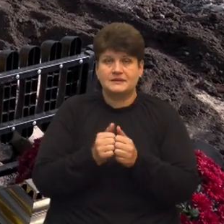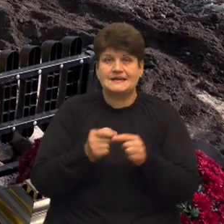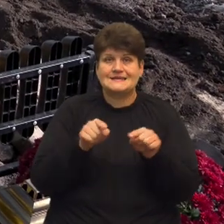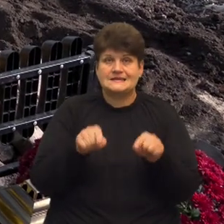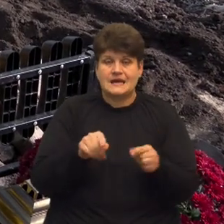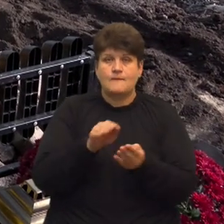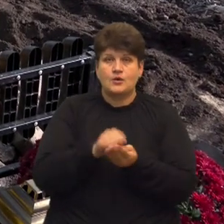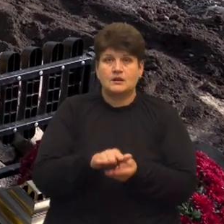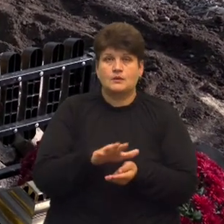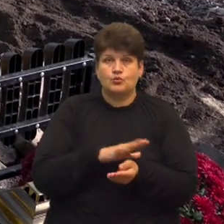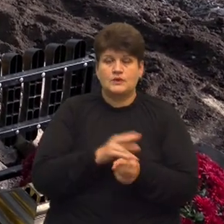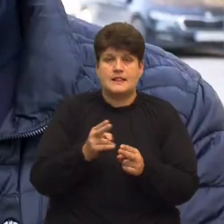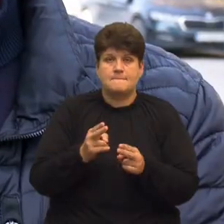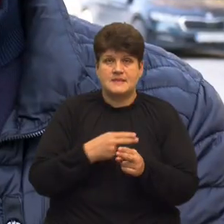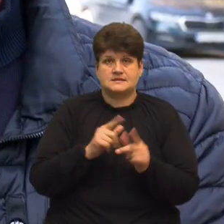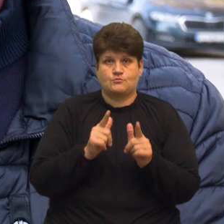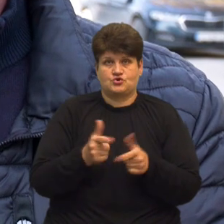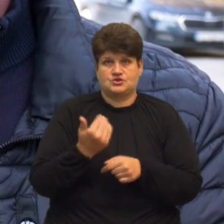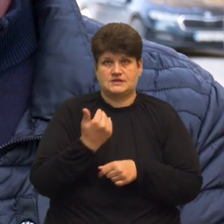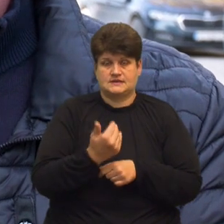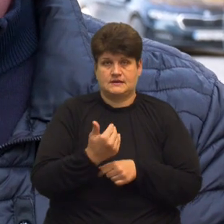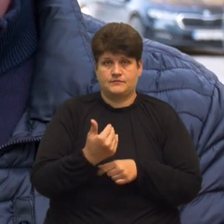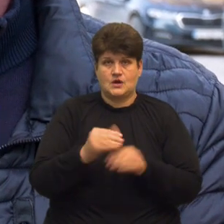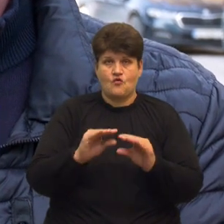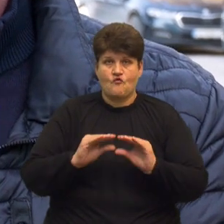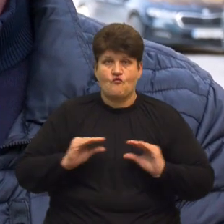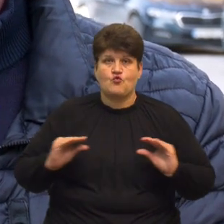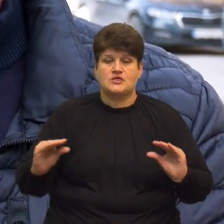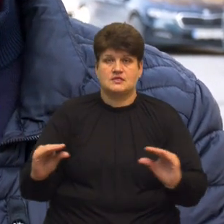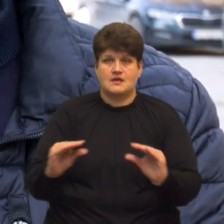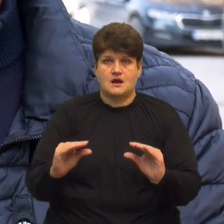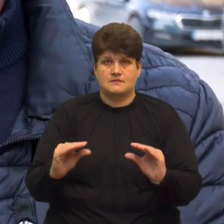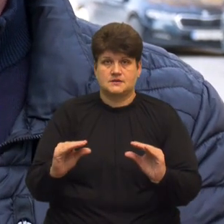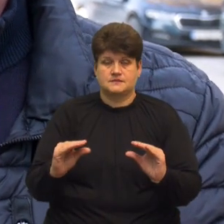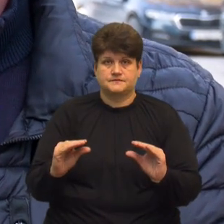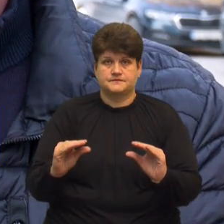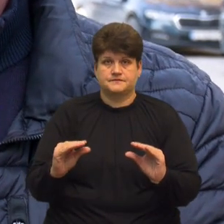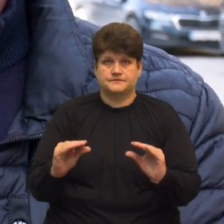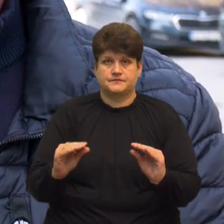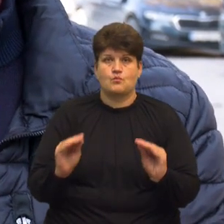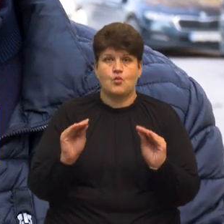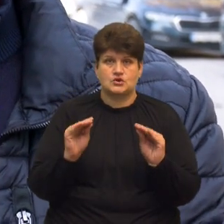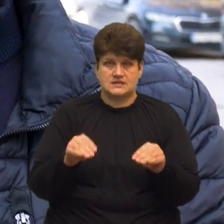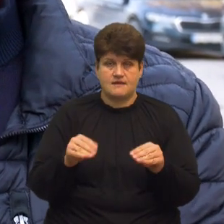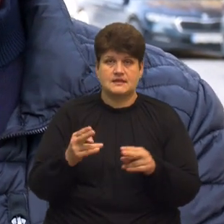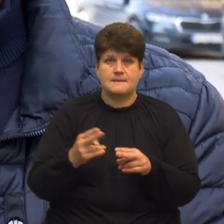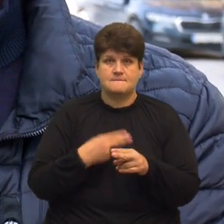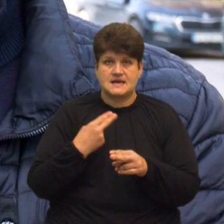відбувалися без погодження з ним Фундамент сам під надмогильну споруду, поставлений без